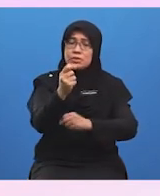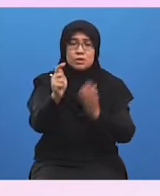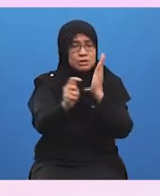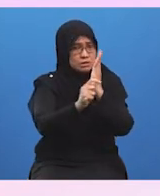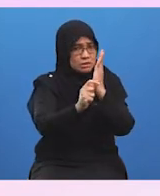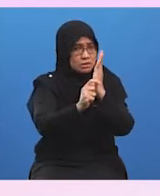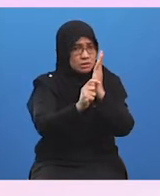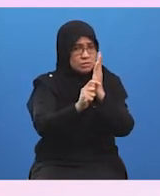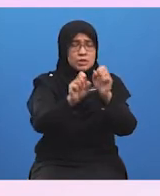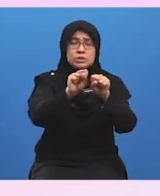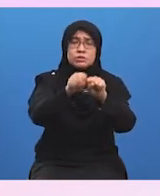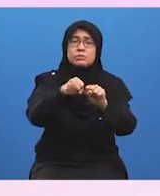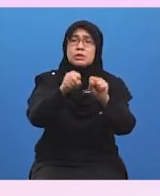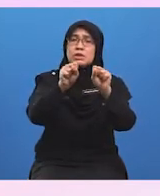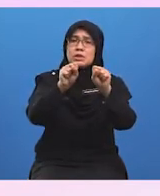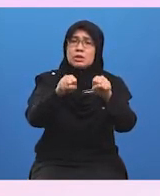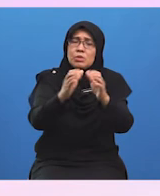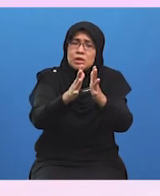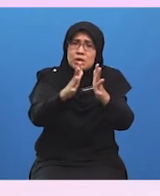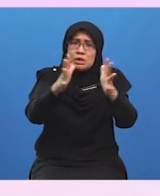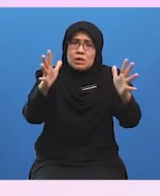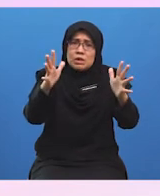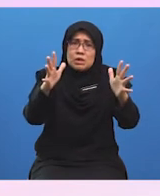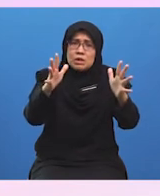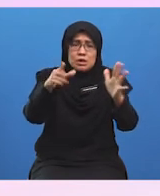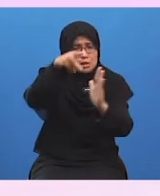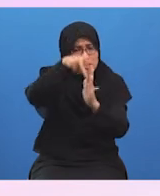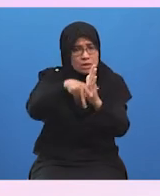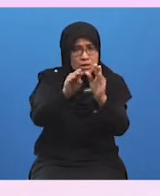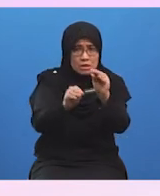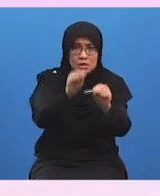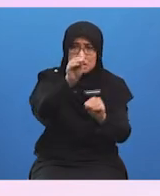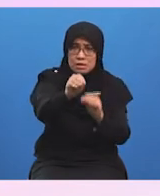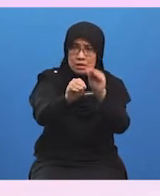supaya mereka dapat mengembangkan perniagaan masing-masing.